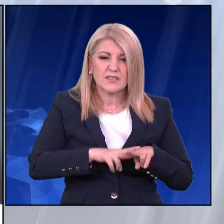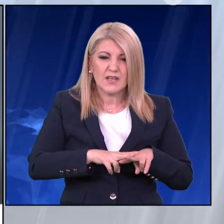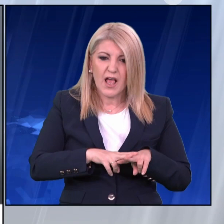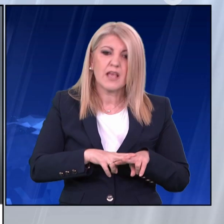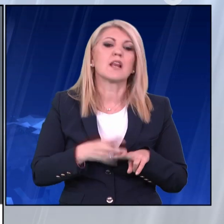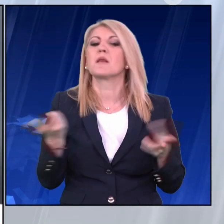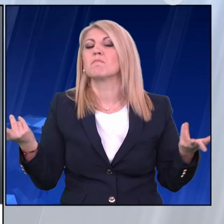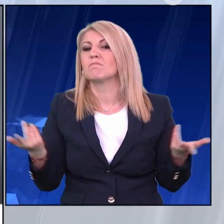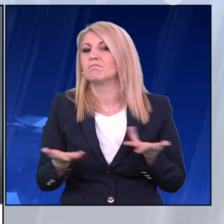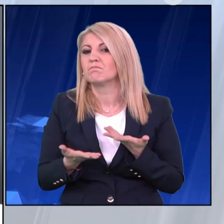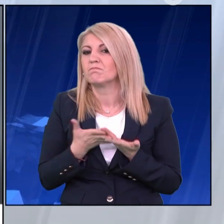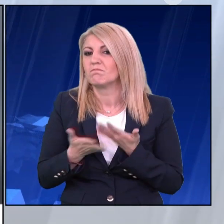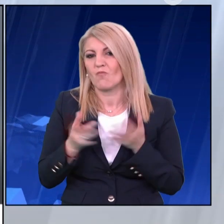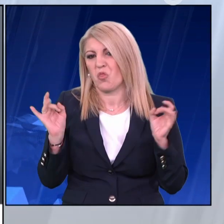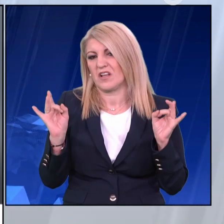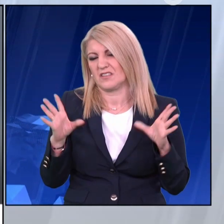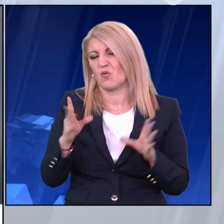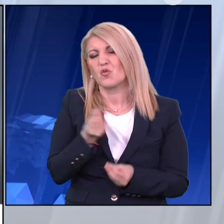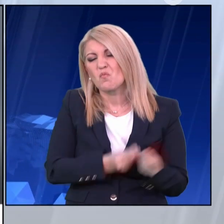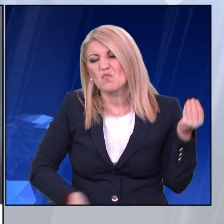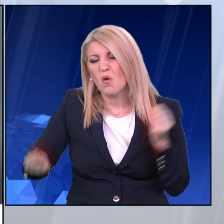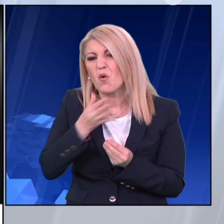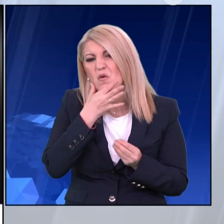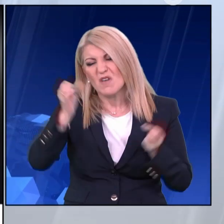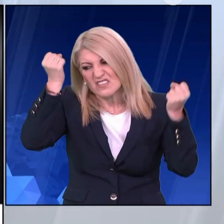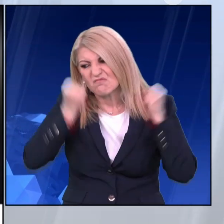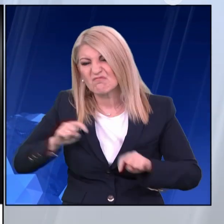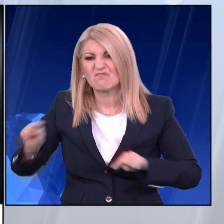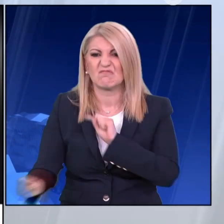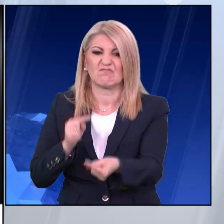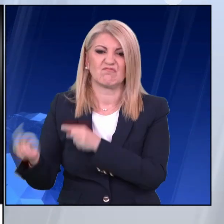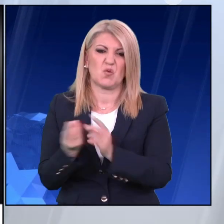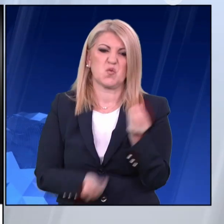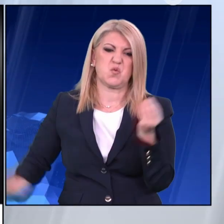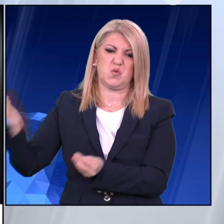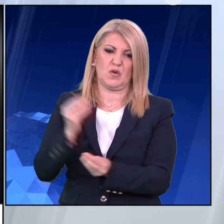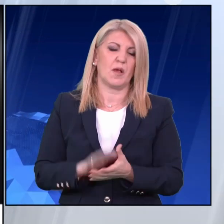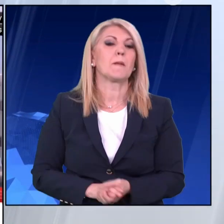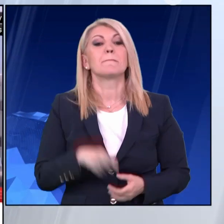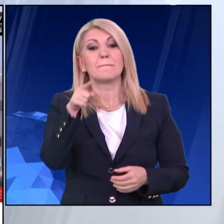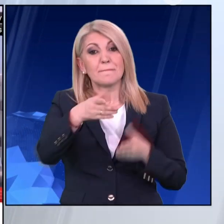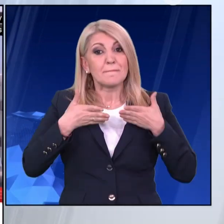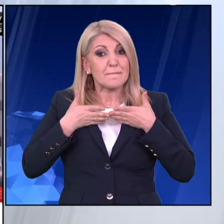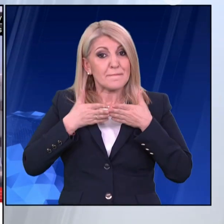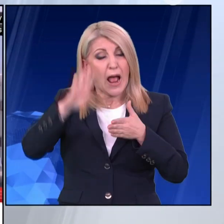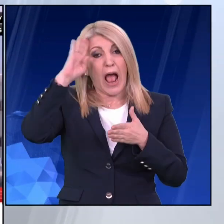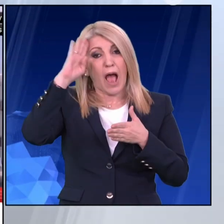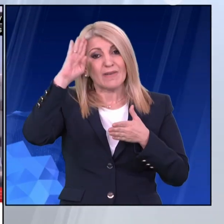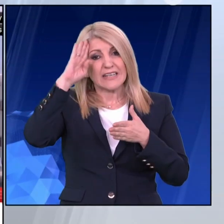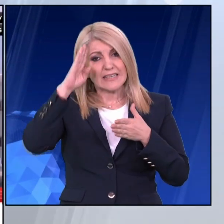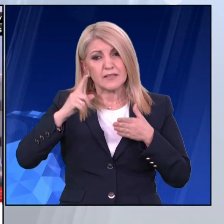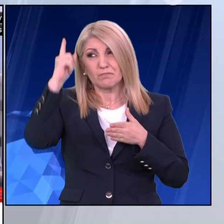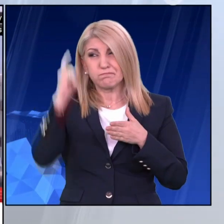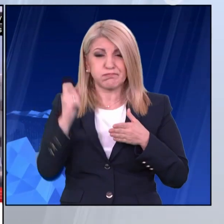Το αμερικανικό πλοίο Φραγκ Μπέσον έχει ήδη ξεκινήσει από τις Ηνωμένες Πολιτείες για τη Μεσόγειο. Θα φτάσει στην Κύπρο, από όπου θα φύγει γεμάτο